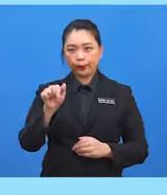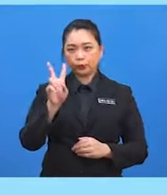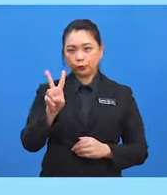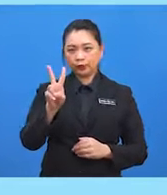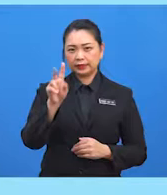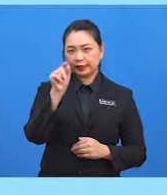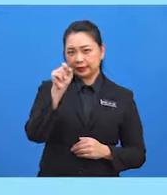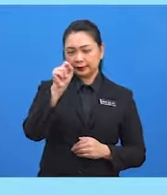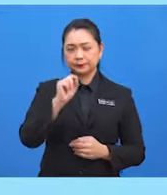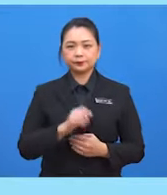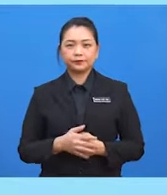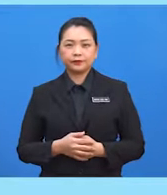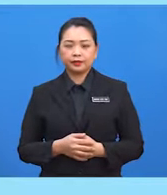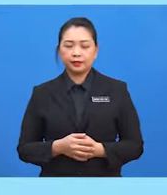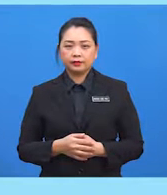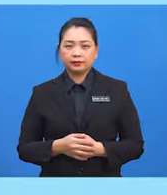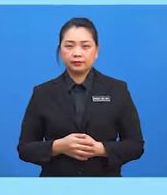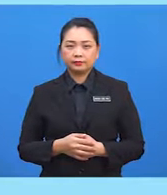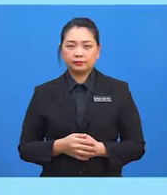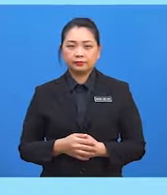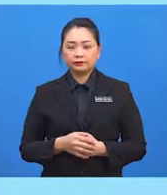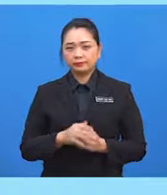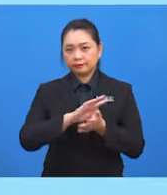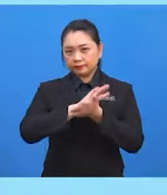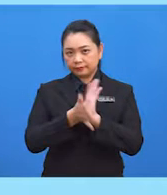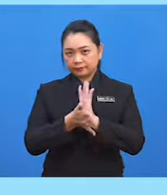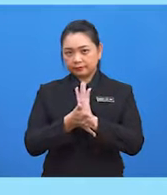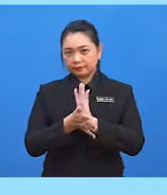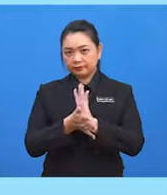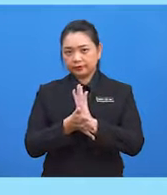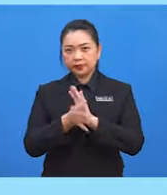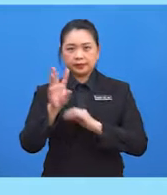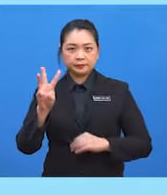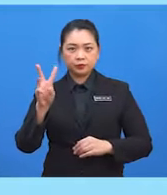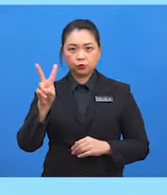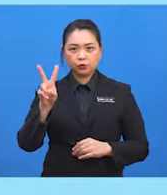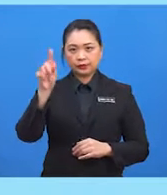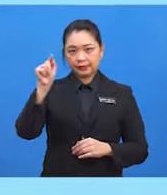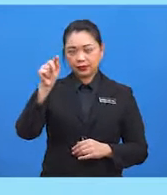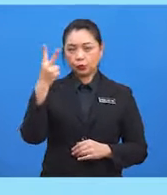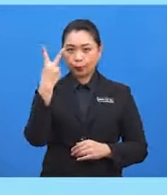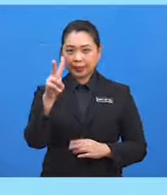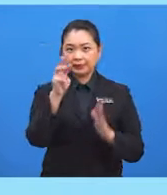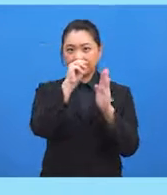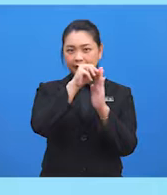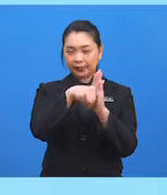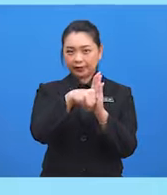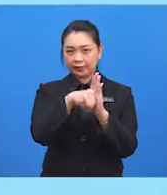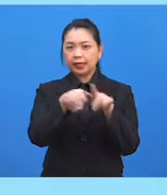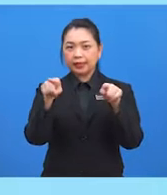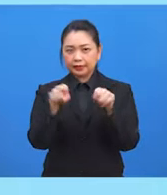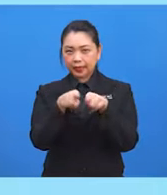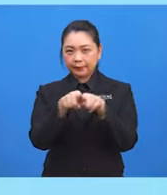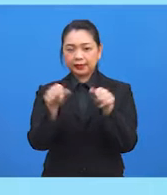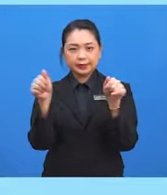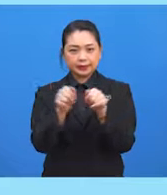darjah. Dengan itu, 62 darjah 12 minit bersamaan dengan